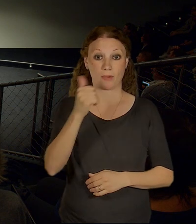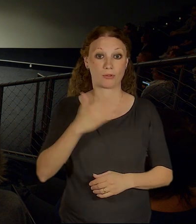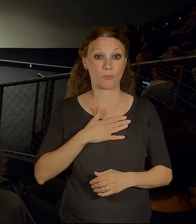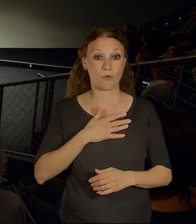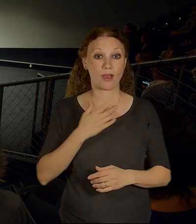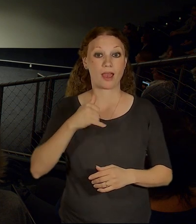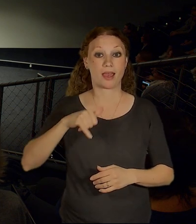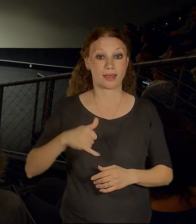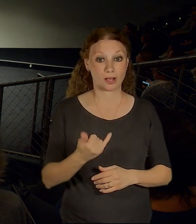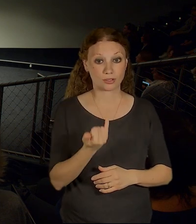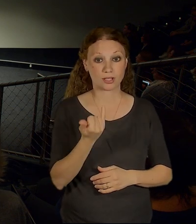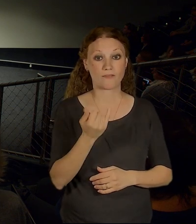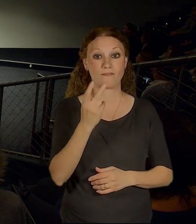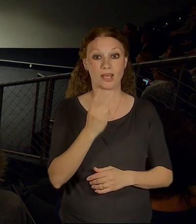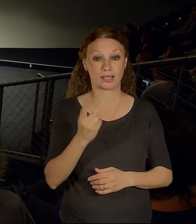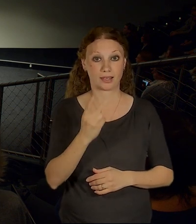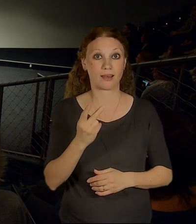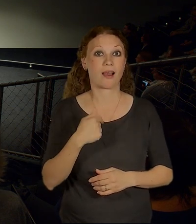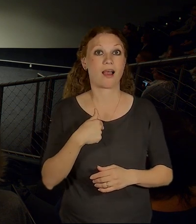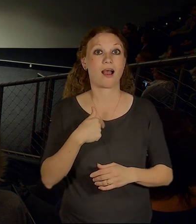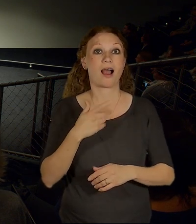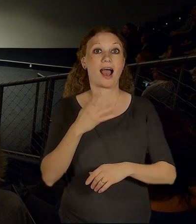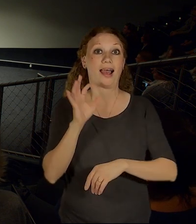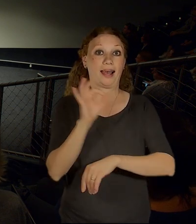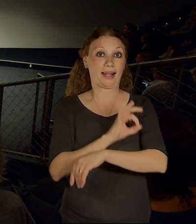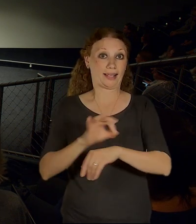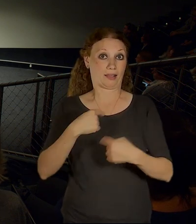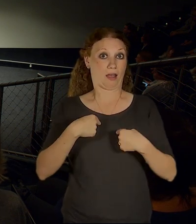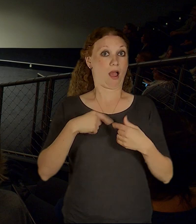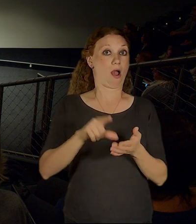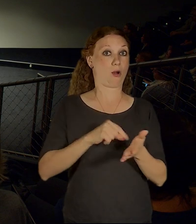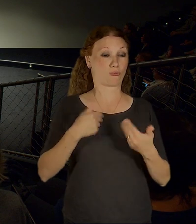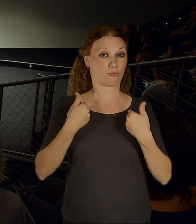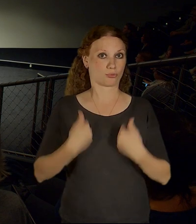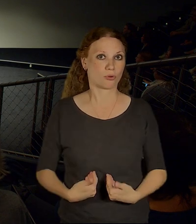A69 architekti a nejsem architektem terminálu, protože